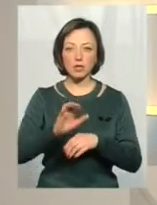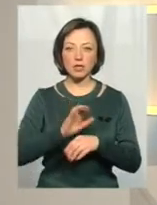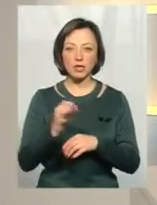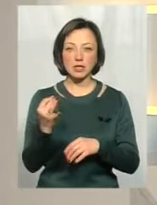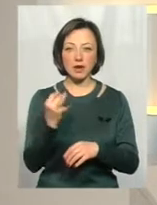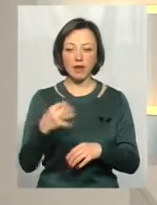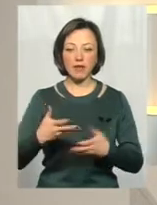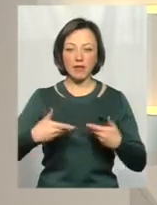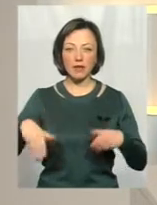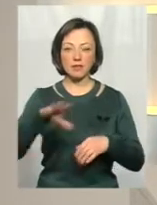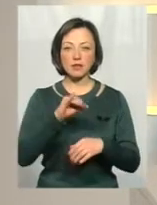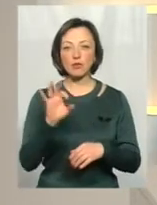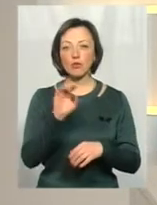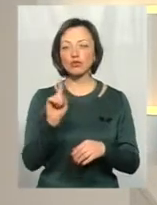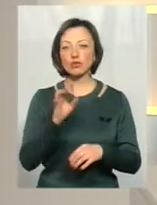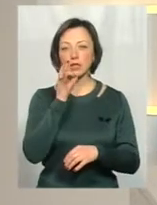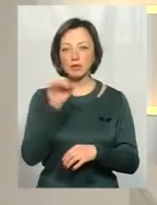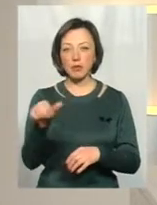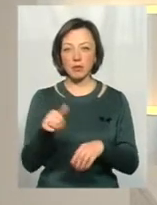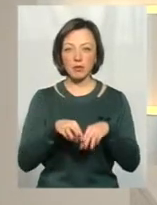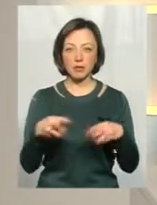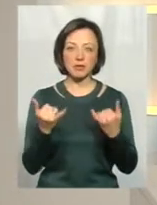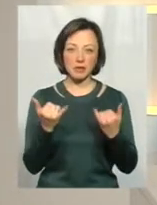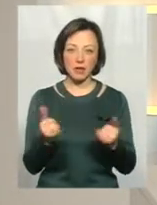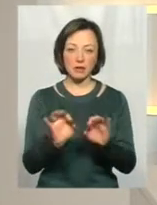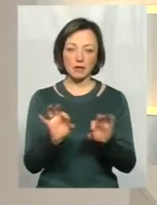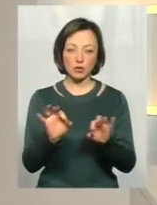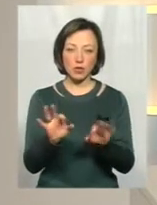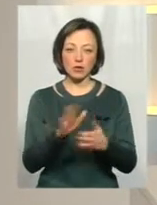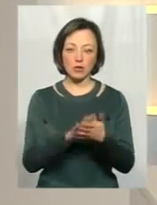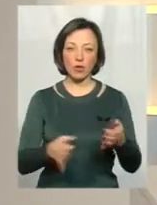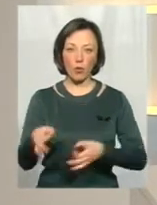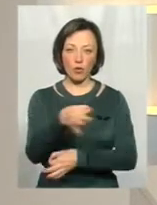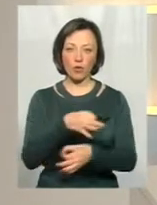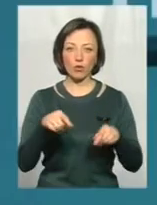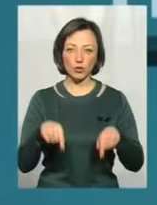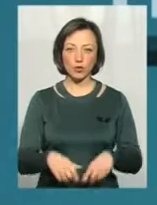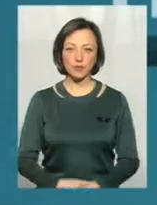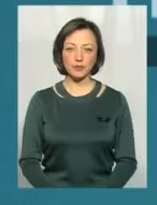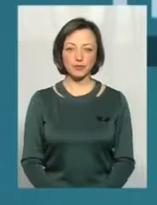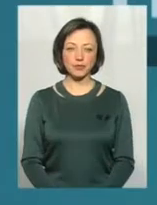цікавлять нас всіх. Про що сказав прем'єр-міністр зараз у сюжеті, і потім це обговоримо тут у студії.